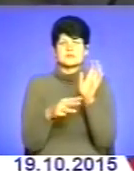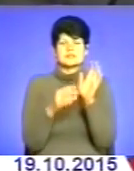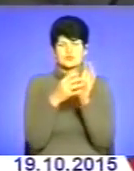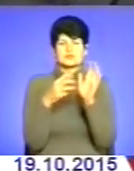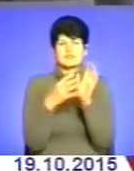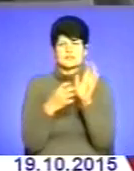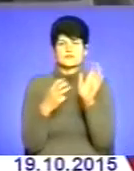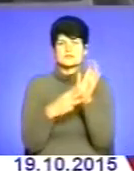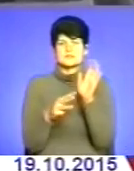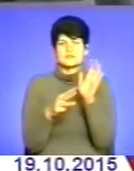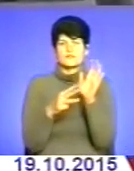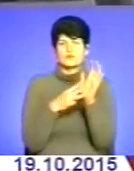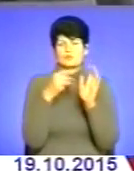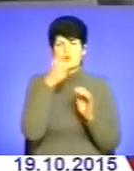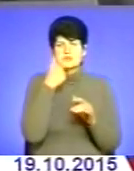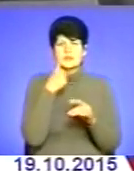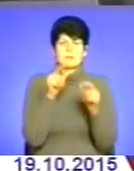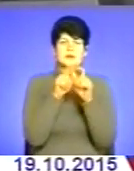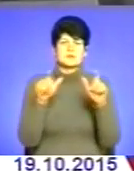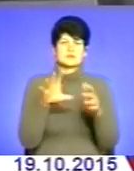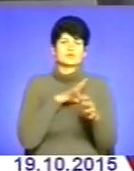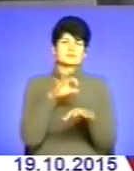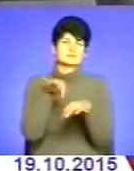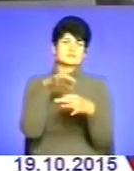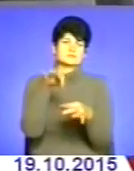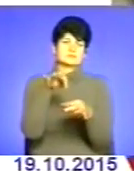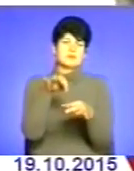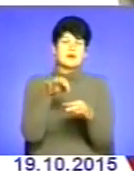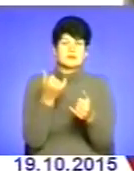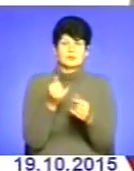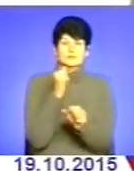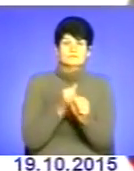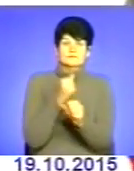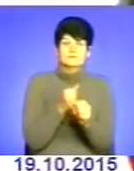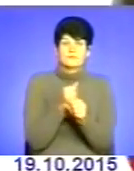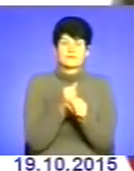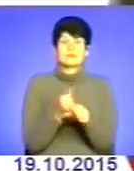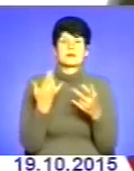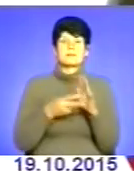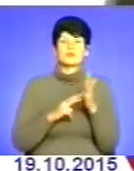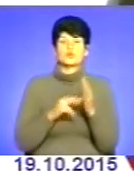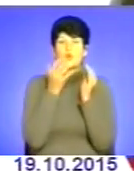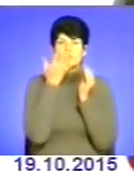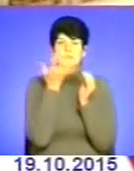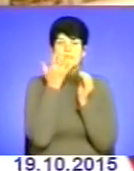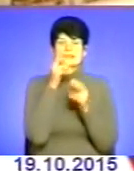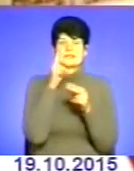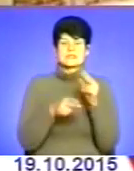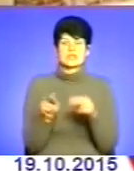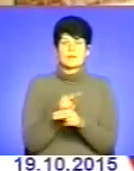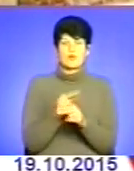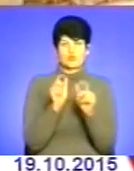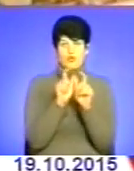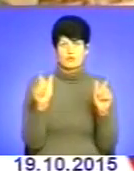приміщення дотепер стояло пусткою Зараз тут кипить робота Цьогоріч планують утеплити та завершити ремонт корпусу